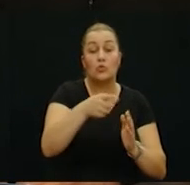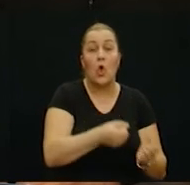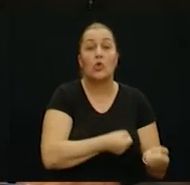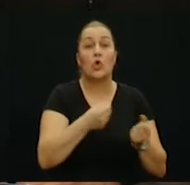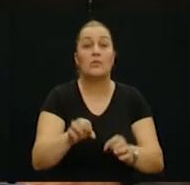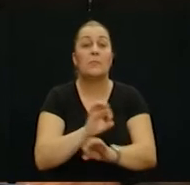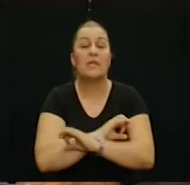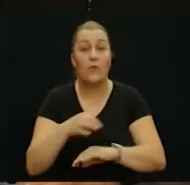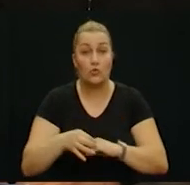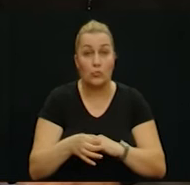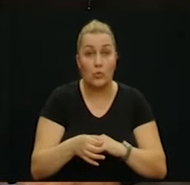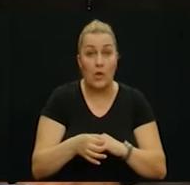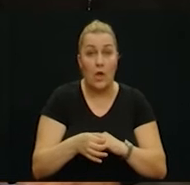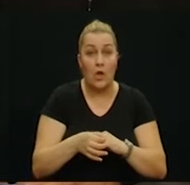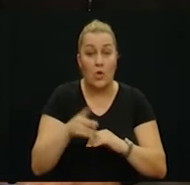supluga.